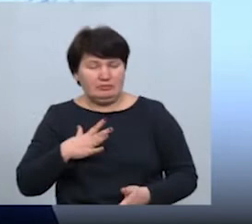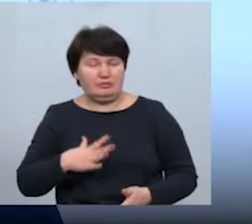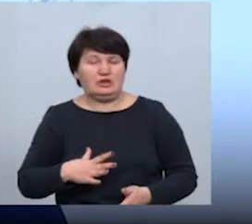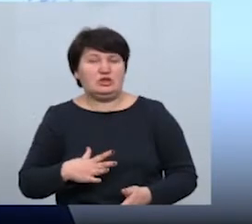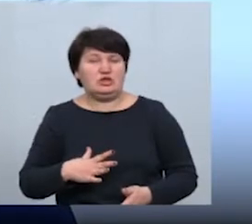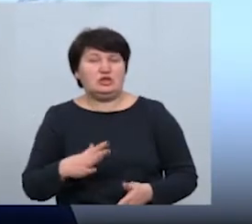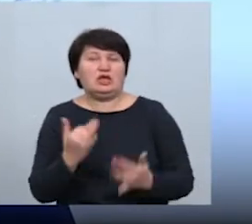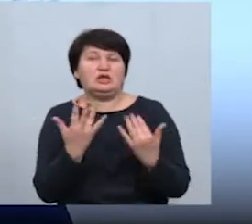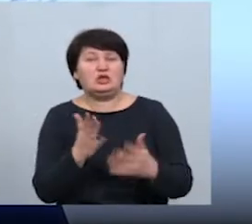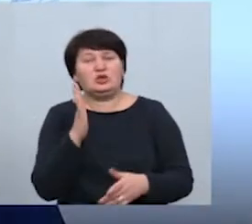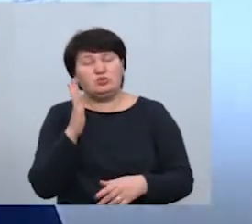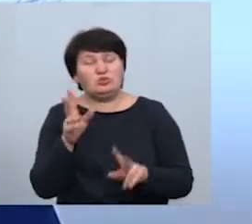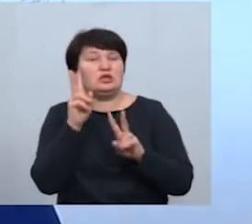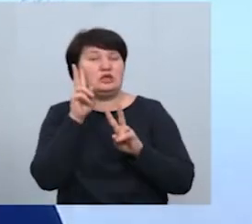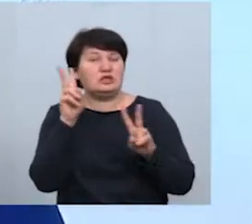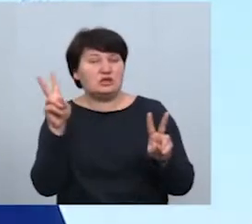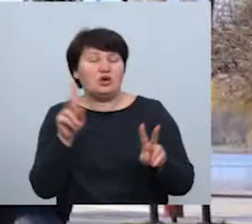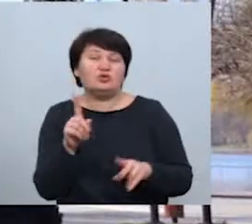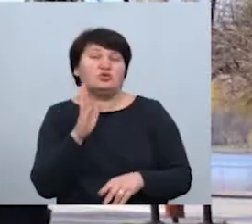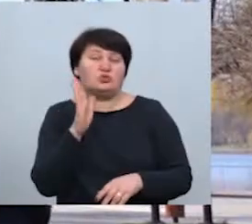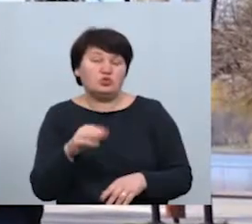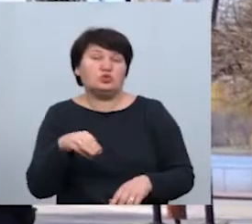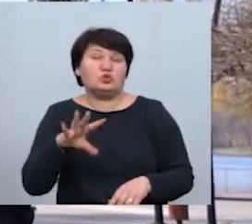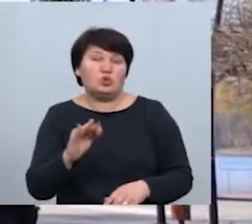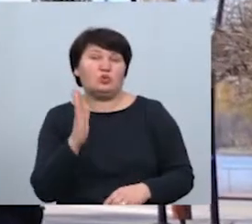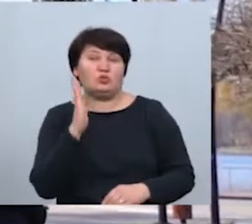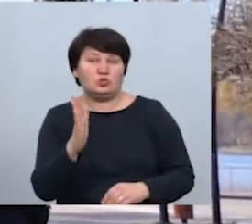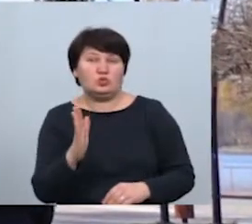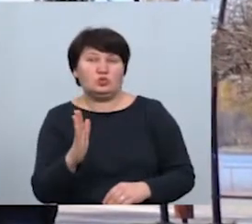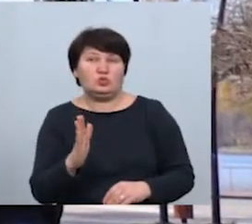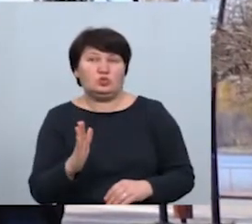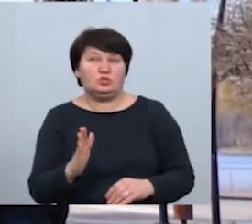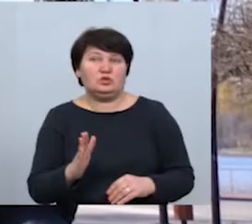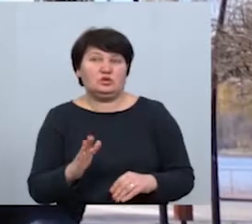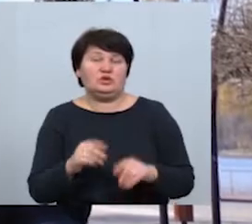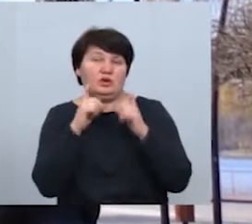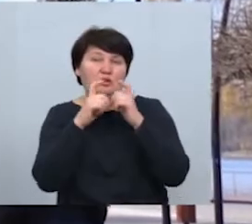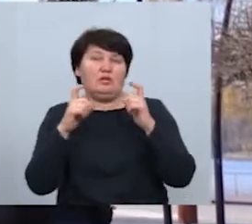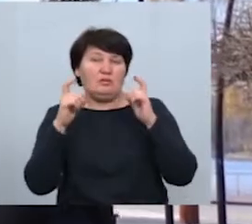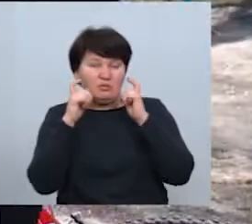скільки це буде, але що буде, то буде. Ви каю, об'їжджаю людей, маску вдіваю.